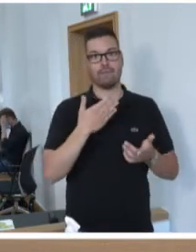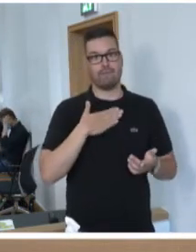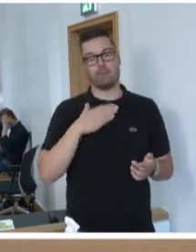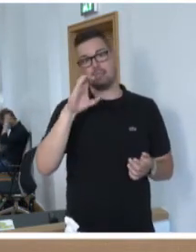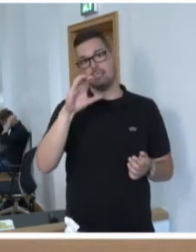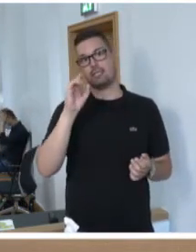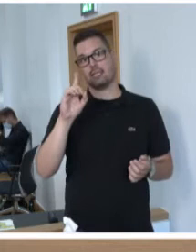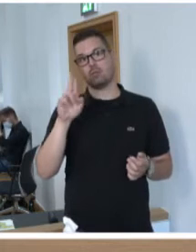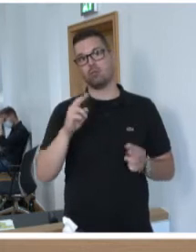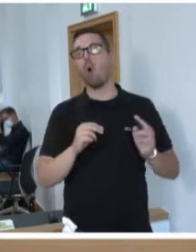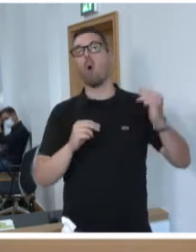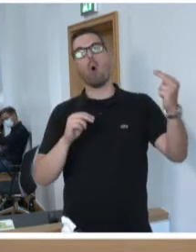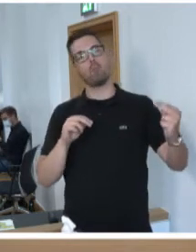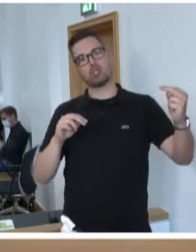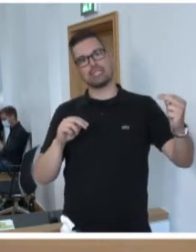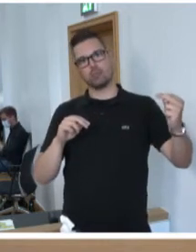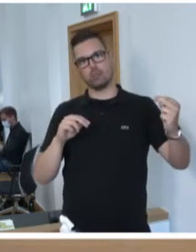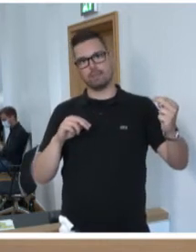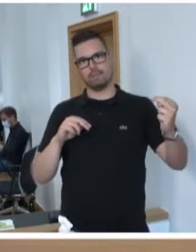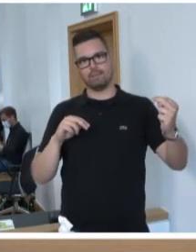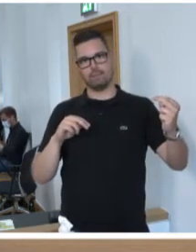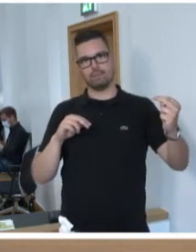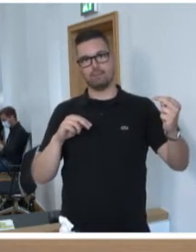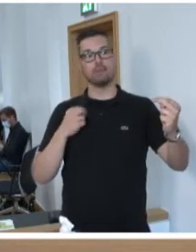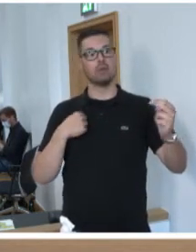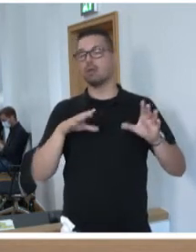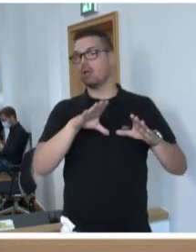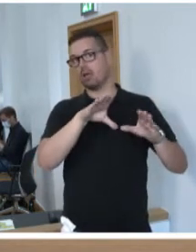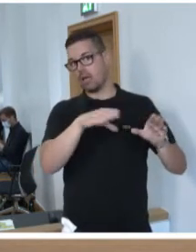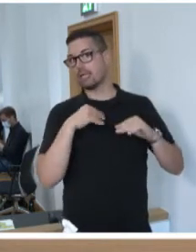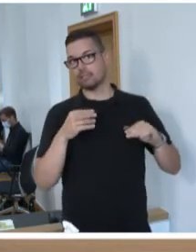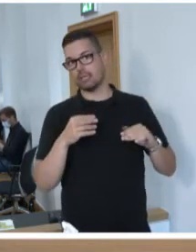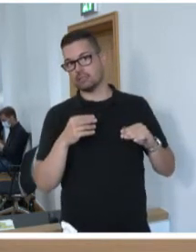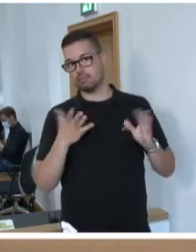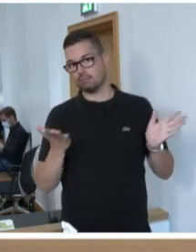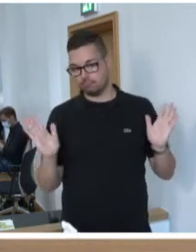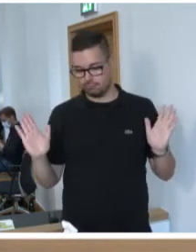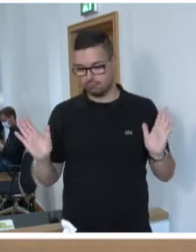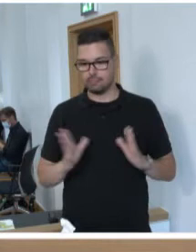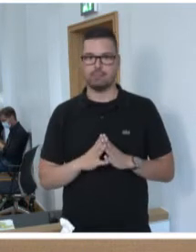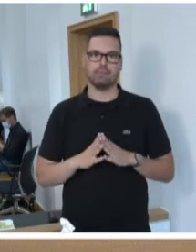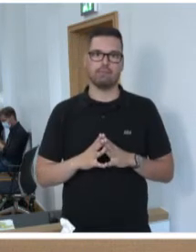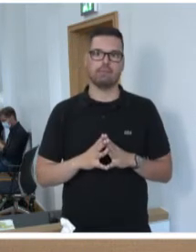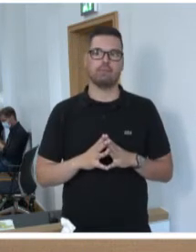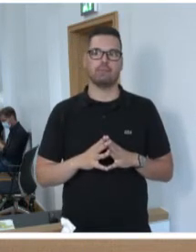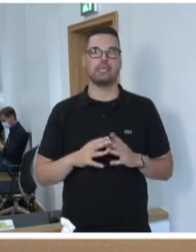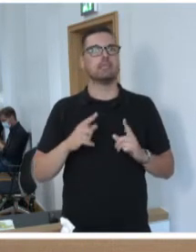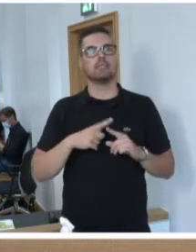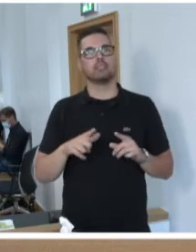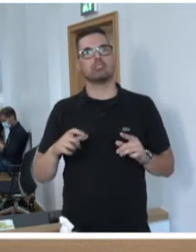Saar die Rolle der Opposition zugewiesen. Wir nehmen diese Rolle an. Nicht im Sinne einer